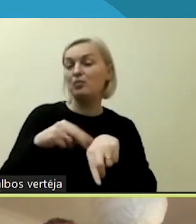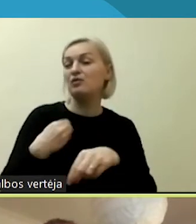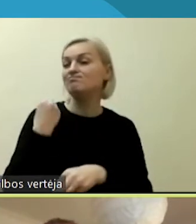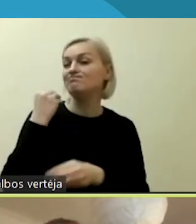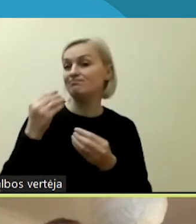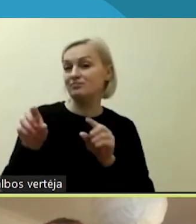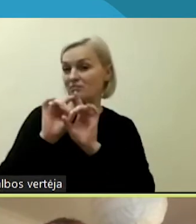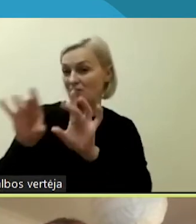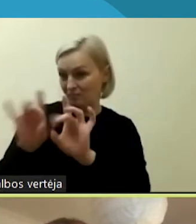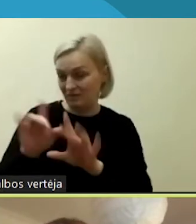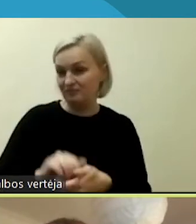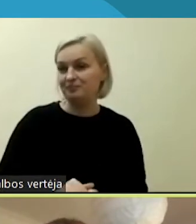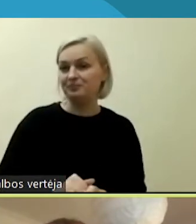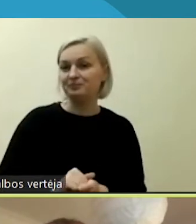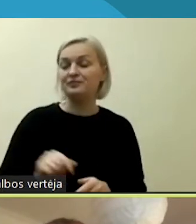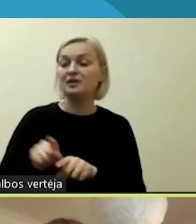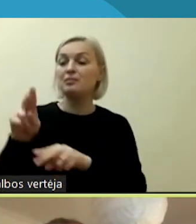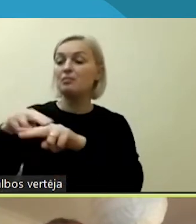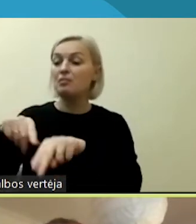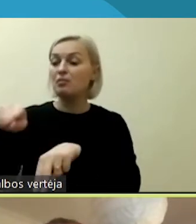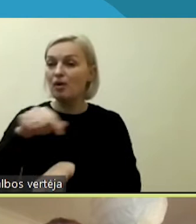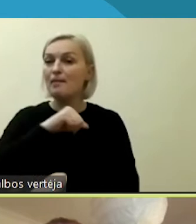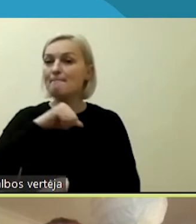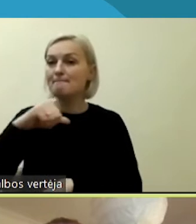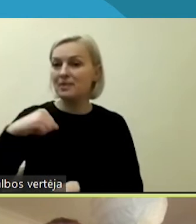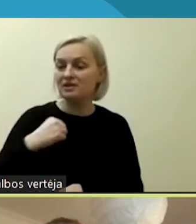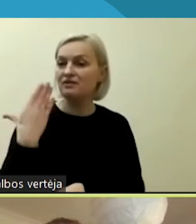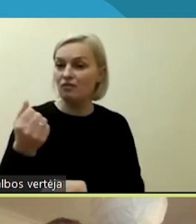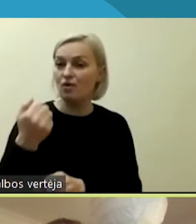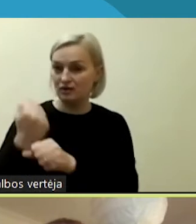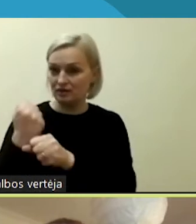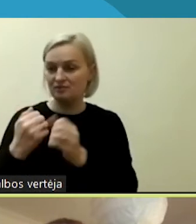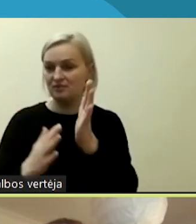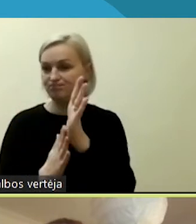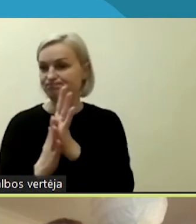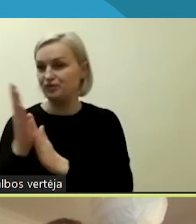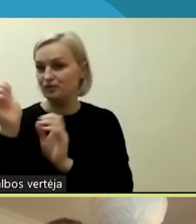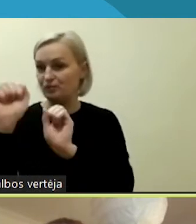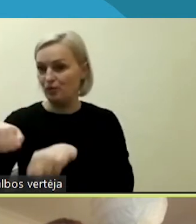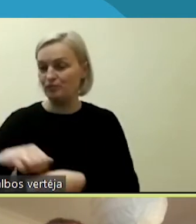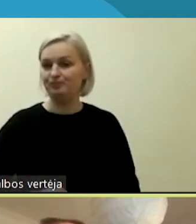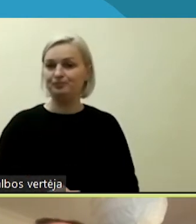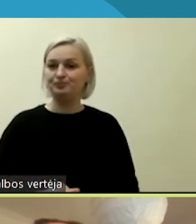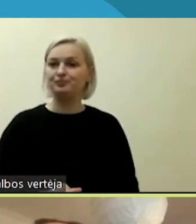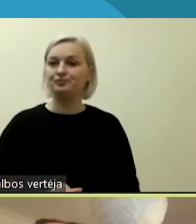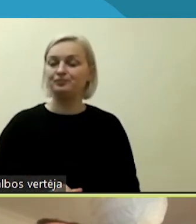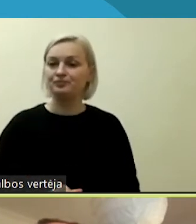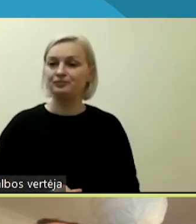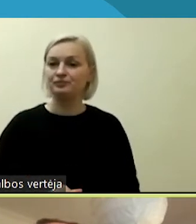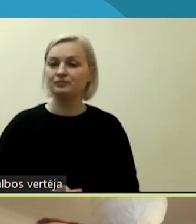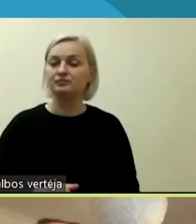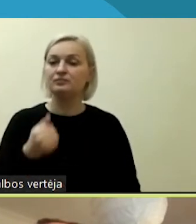tam, kad pati policija pagerintų savo darbą tyriant tokius nusikaltimus. Jeigu